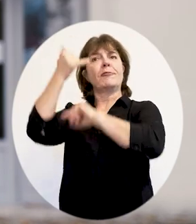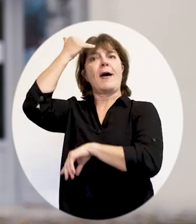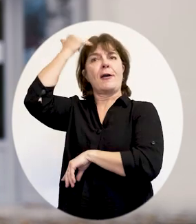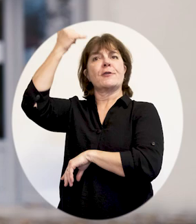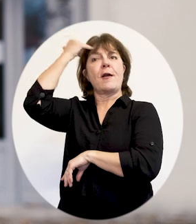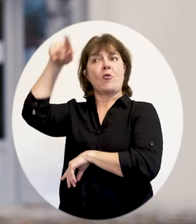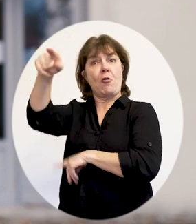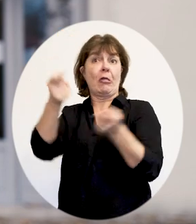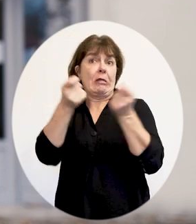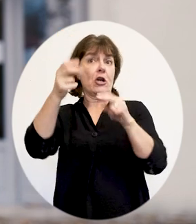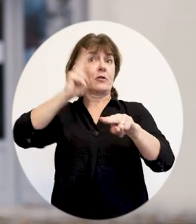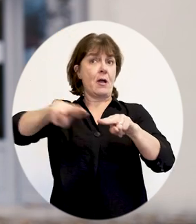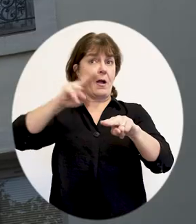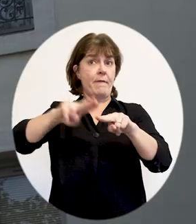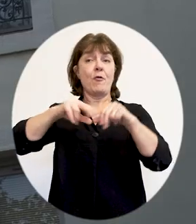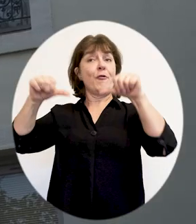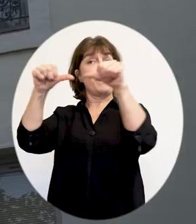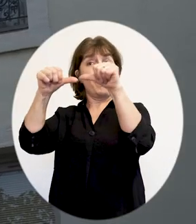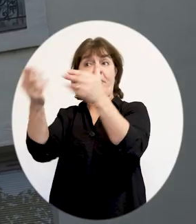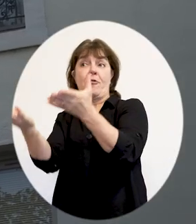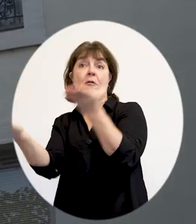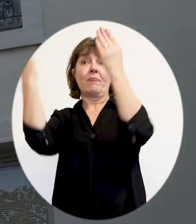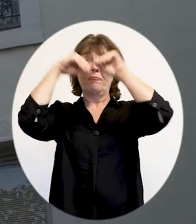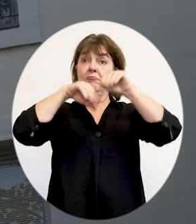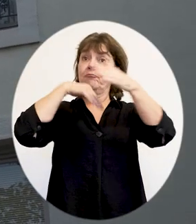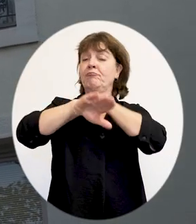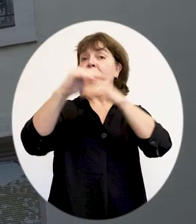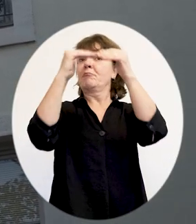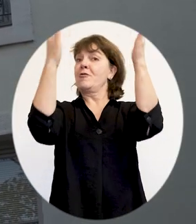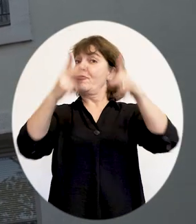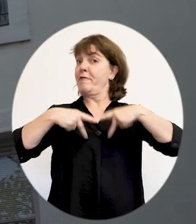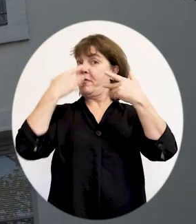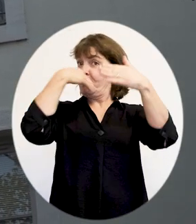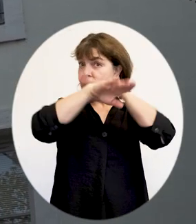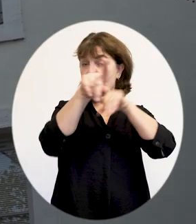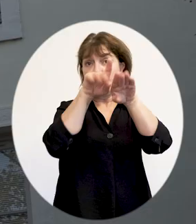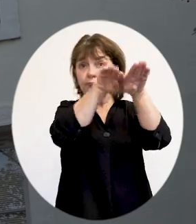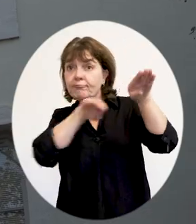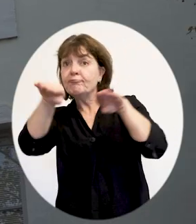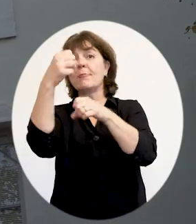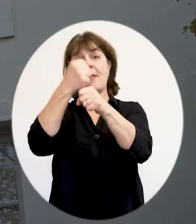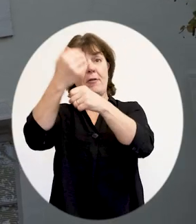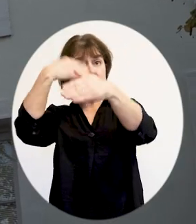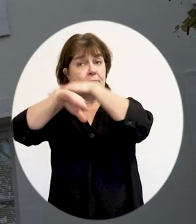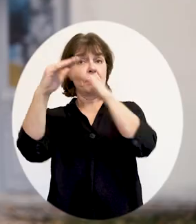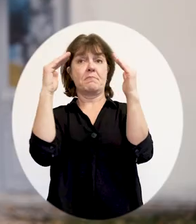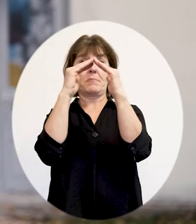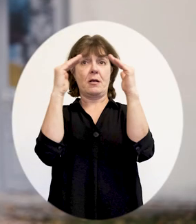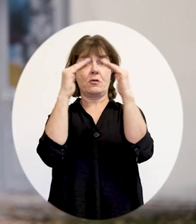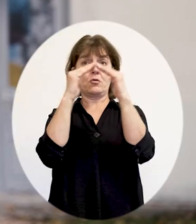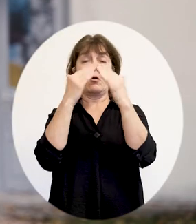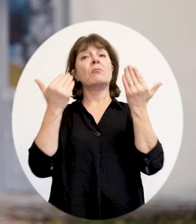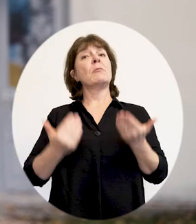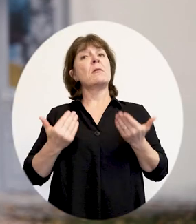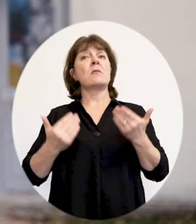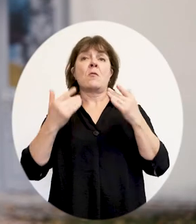de diriger les travaux. Il s'installe alors dans la maison du canal, il en fait son habitation et son lieu de travail. Il s'agit